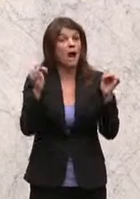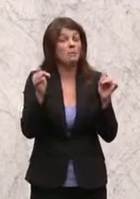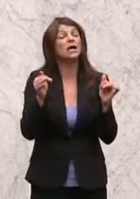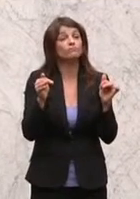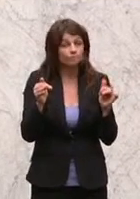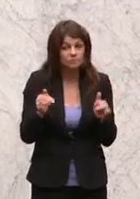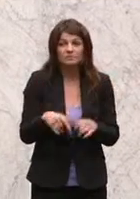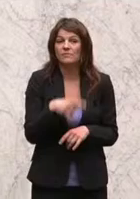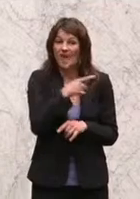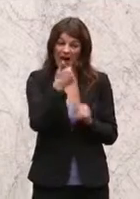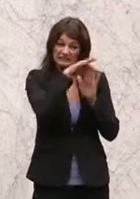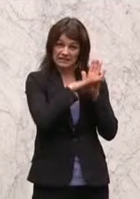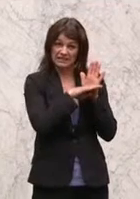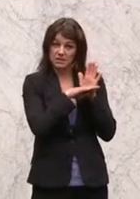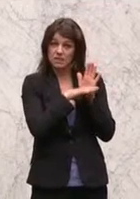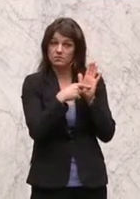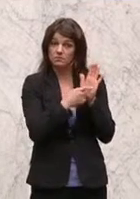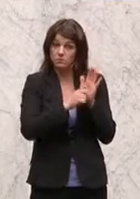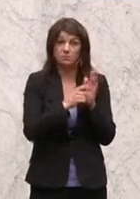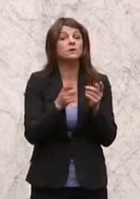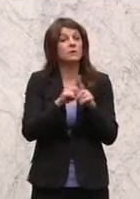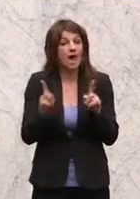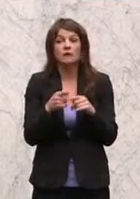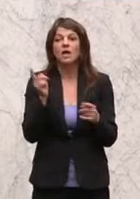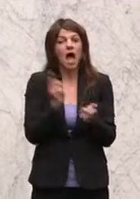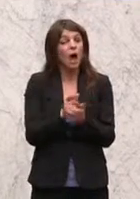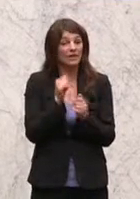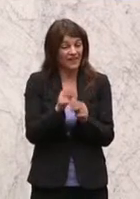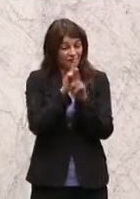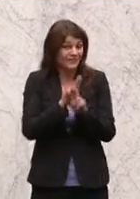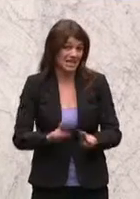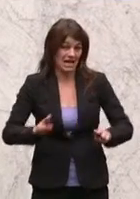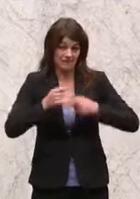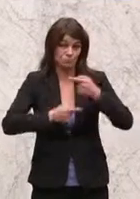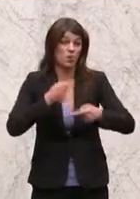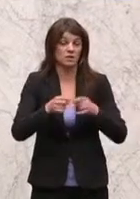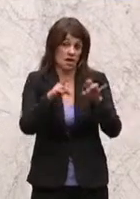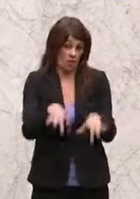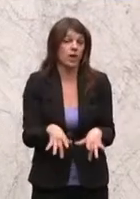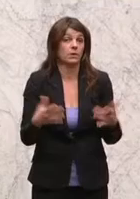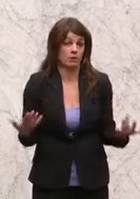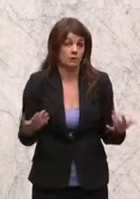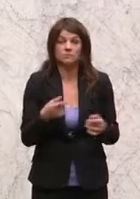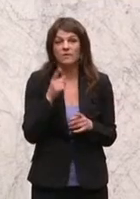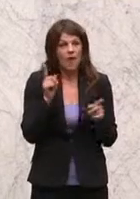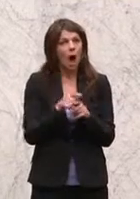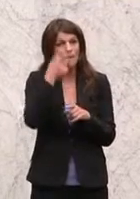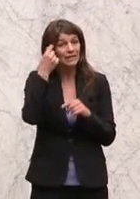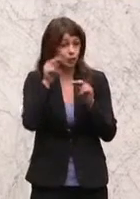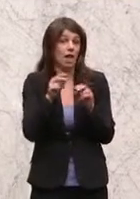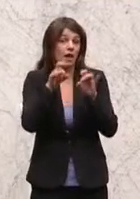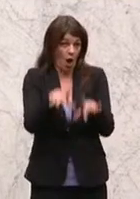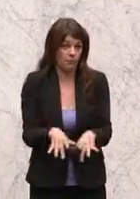nicht nur ein Gesetz, sie verabschiedet sich auch vom Friedensprozess. Sie verabschiedet sich auch von den Menschenrechten.